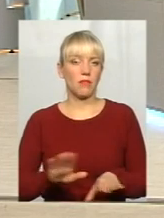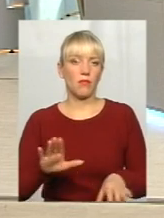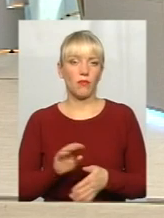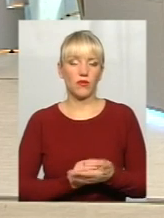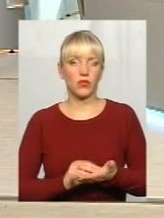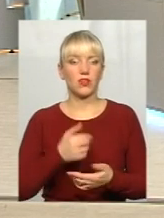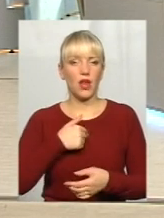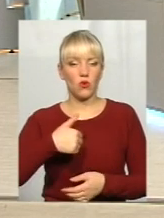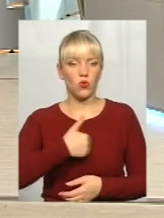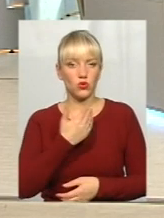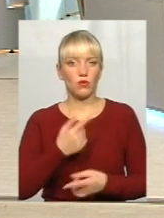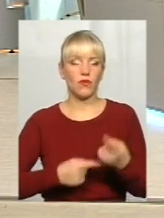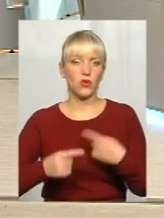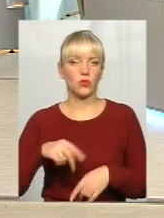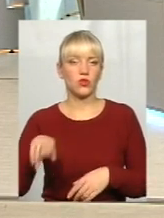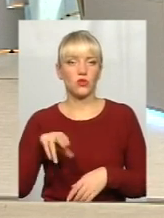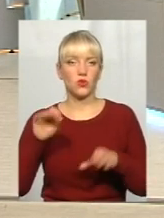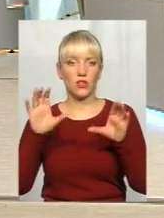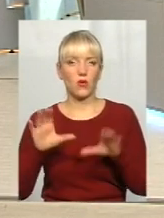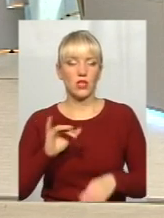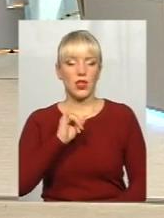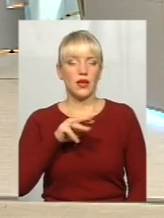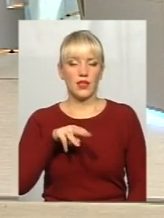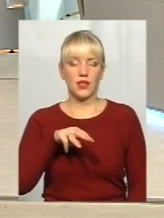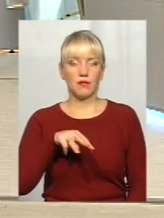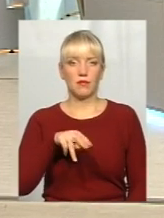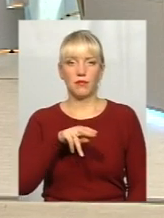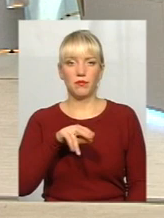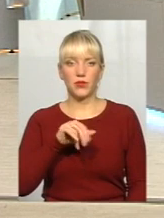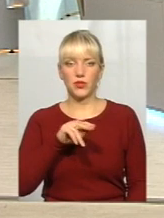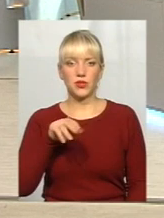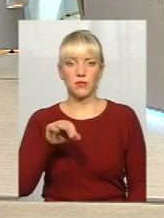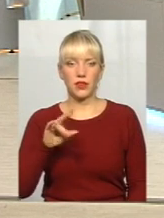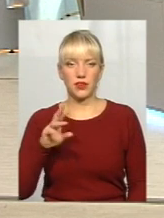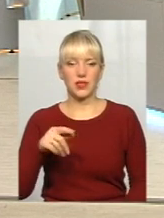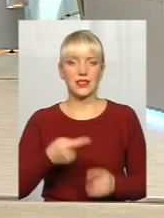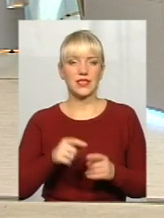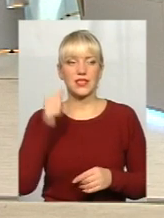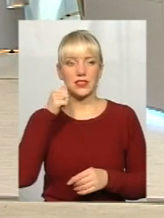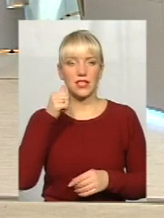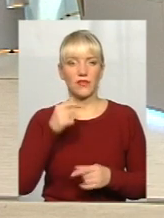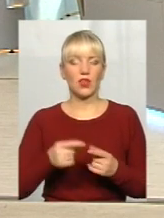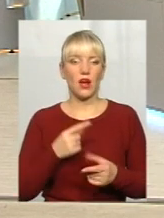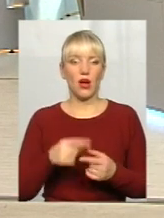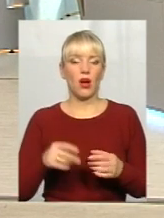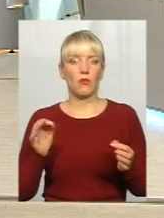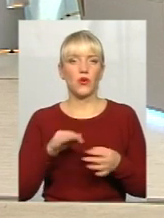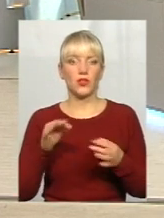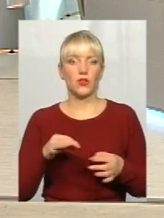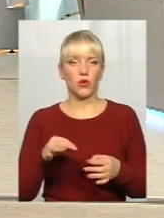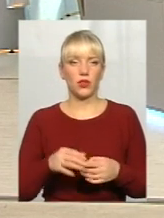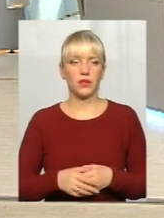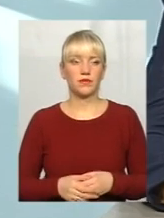повернутися до того закону. Імпічмент – це завтра або ніколи. депутат. Або завтра розтягнеться на ніколи.